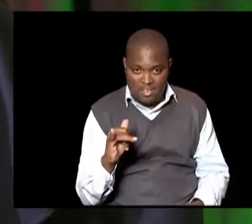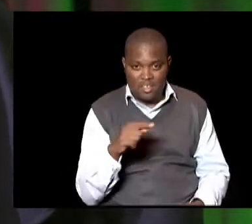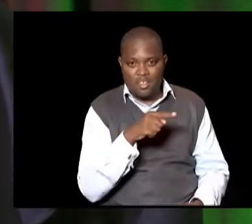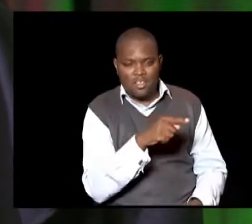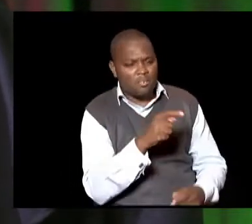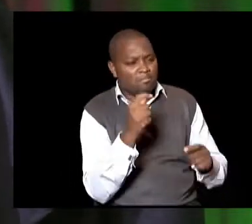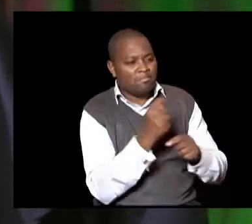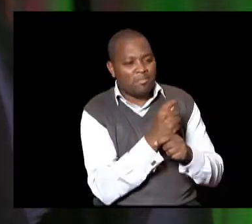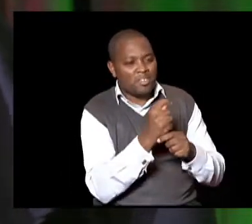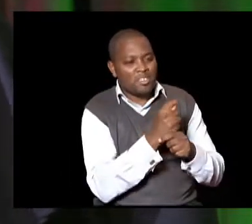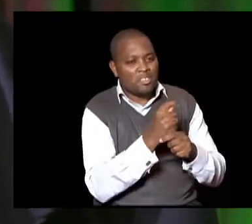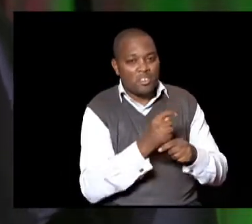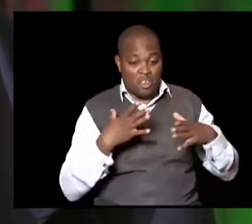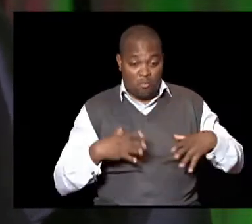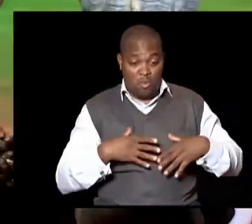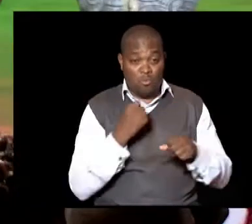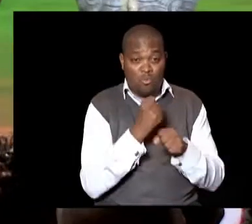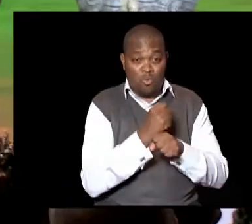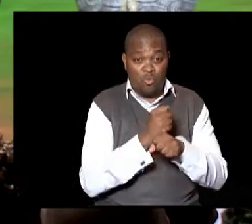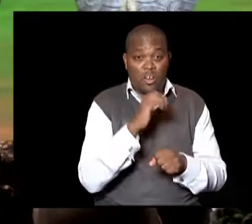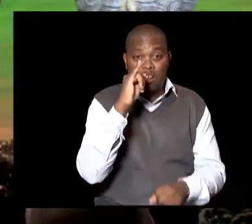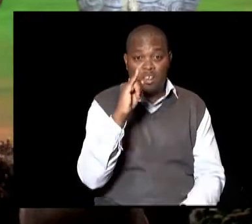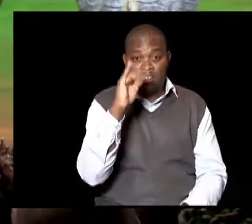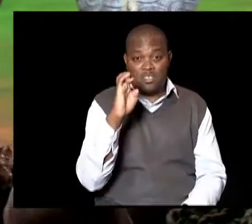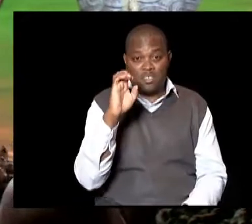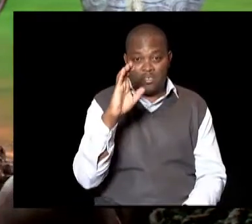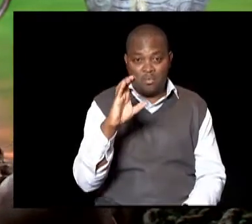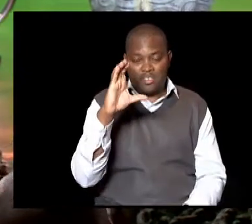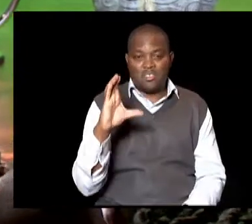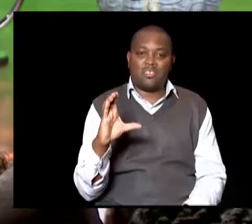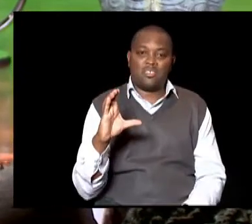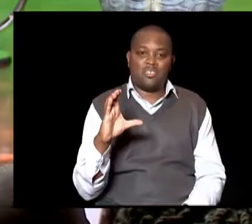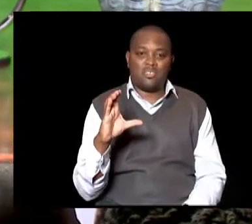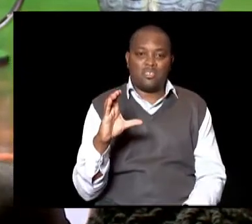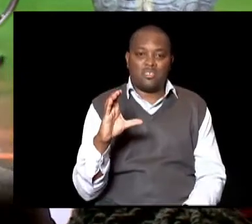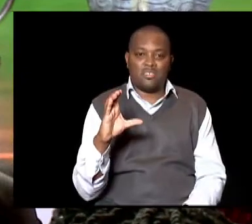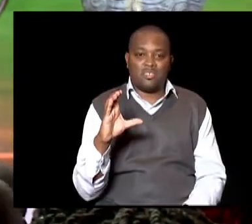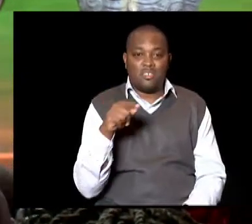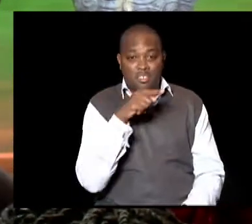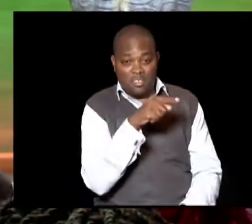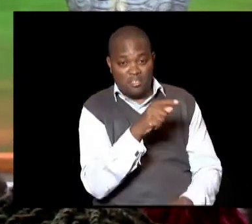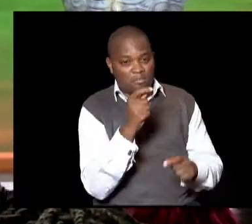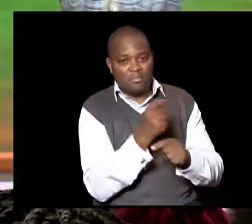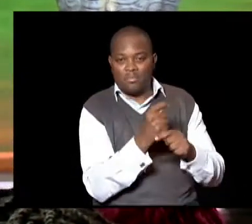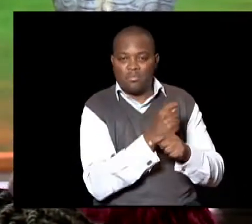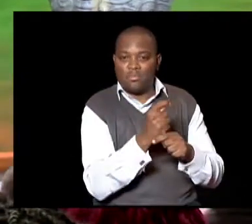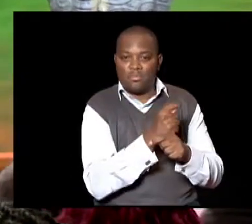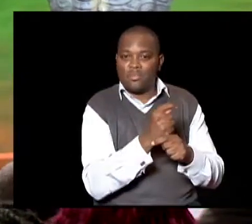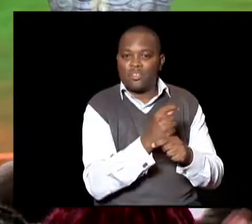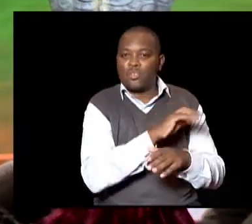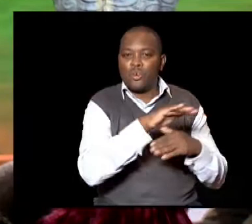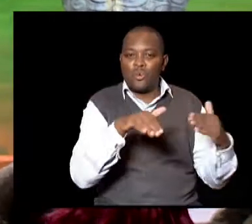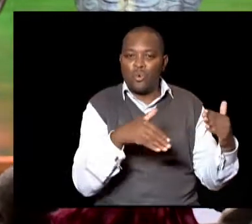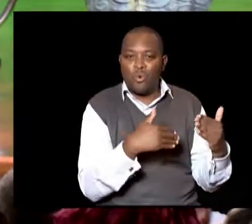trainer of trainers Asa hui ndiyo usema He he he Ama uliko nasema BT Ama Beatrice Kitu mpike